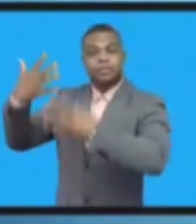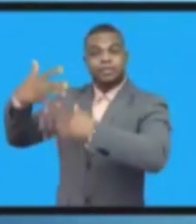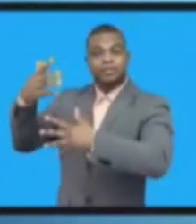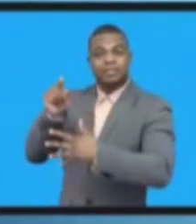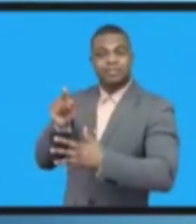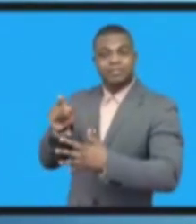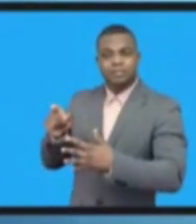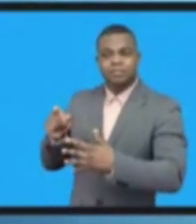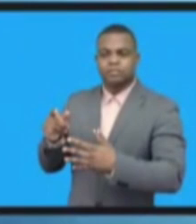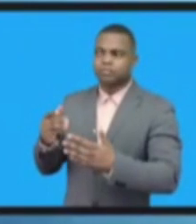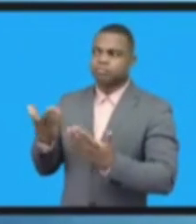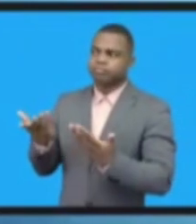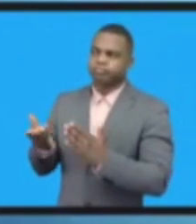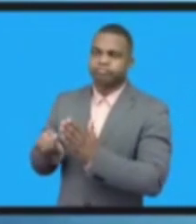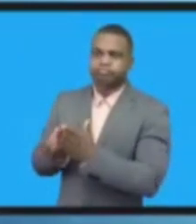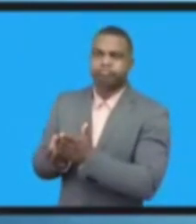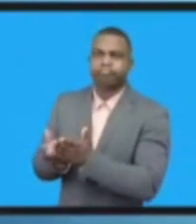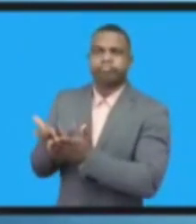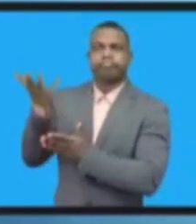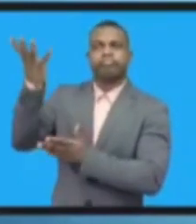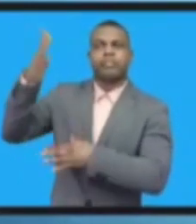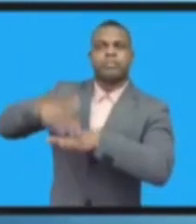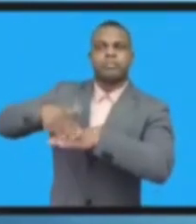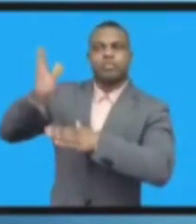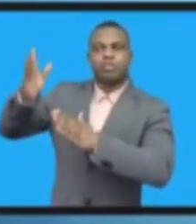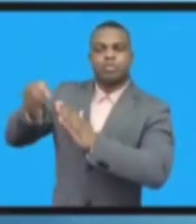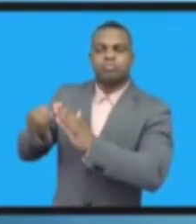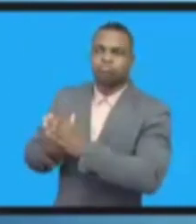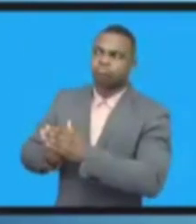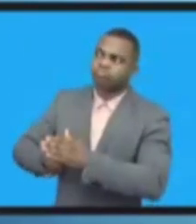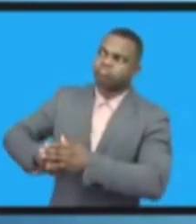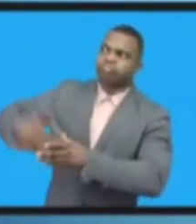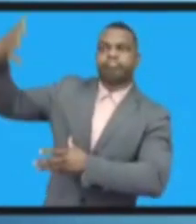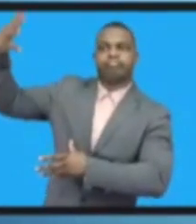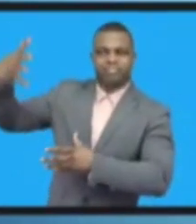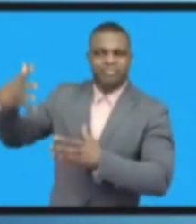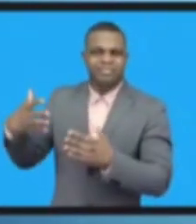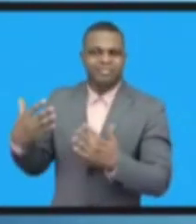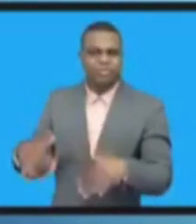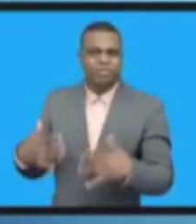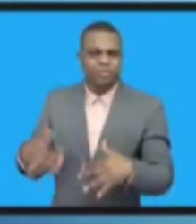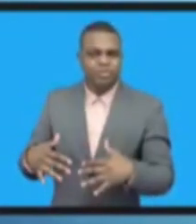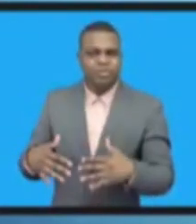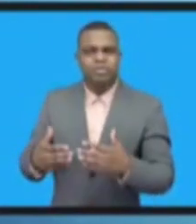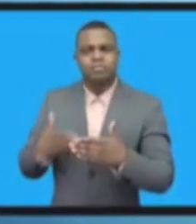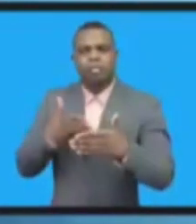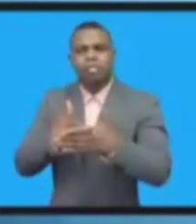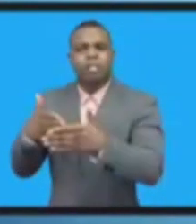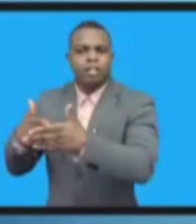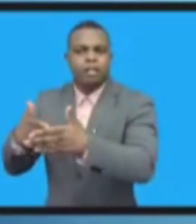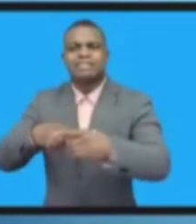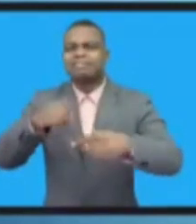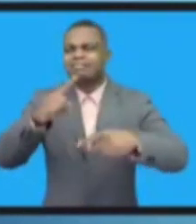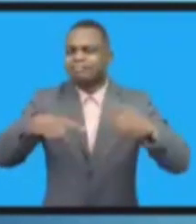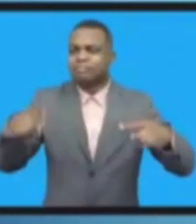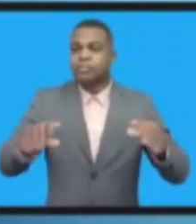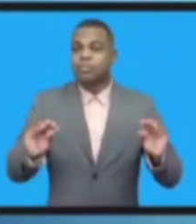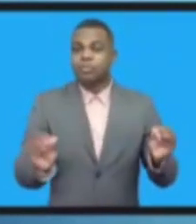трансформации, а именно возможностям среди молодежи